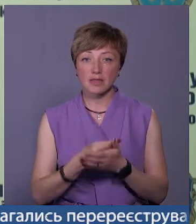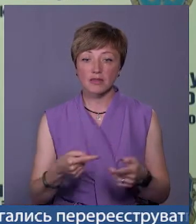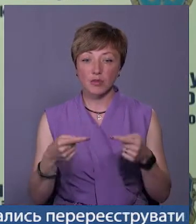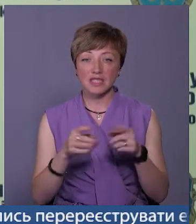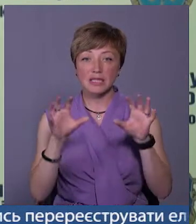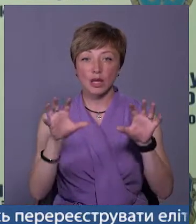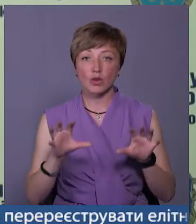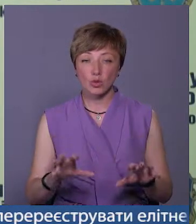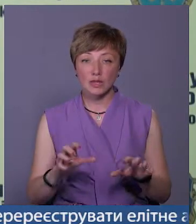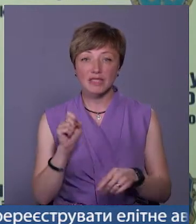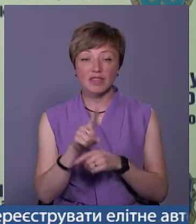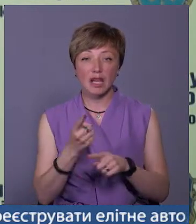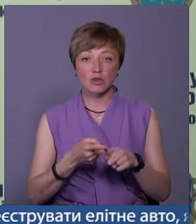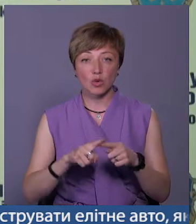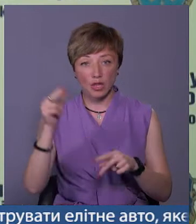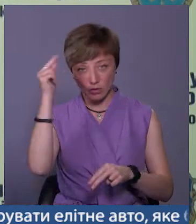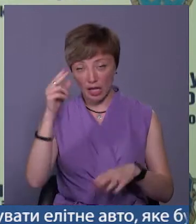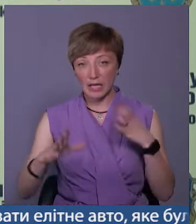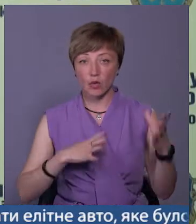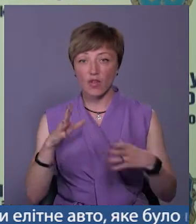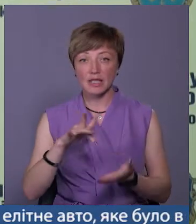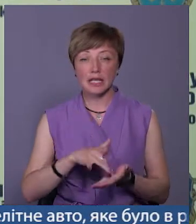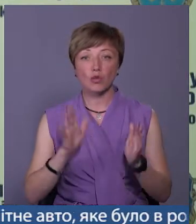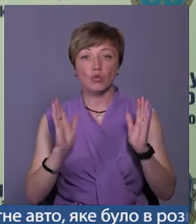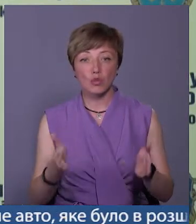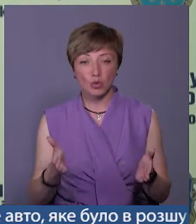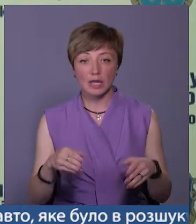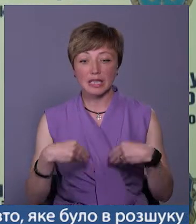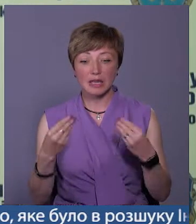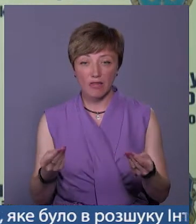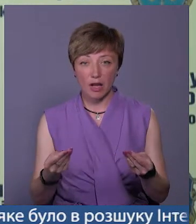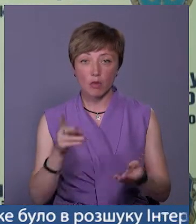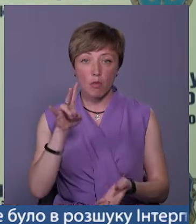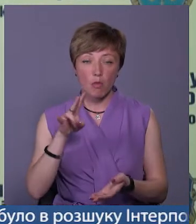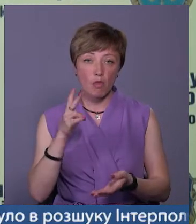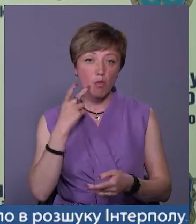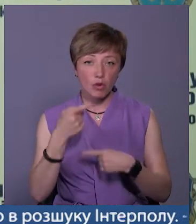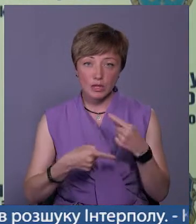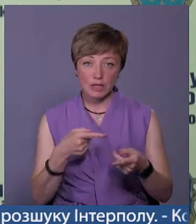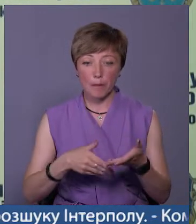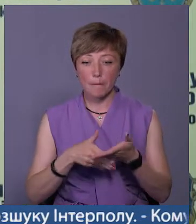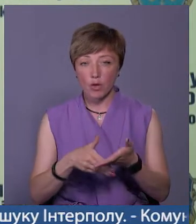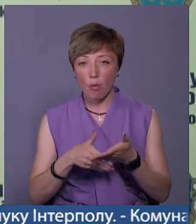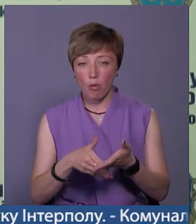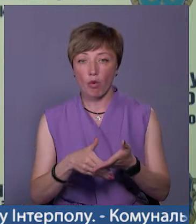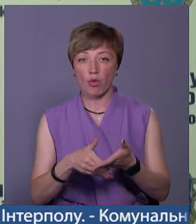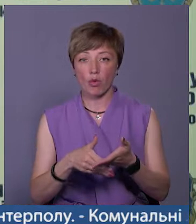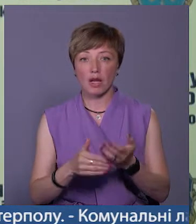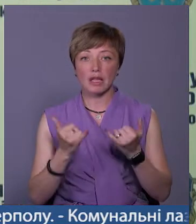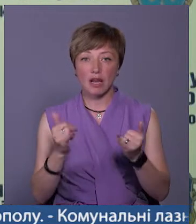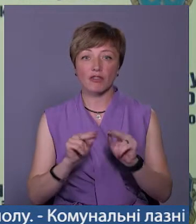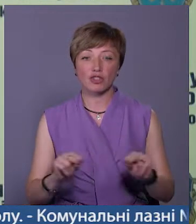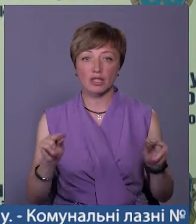статут. Задання цього навчально-тренувального центру буде надавати постійну методичну допомогу для